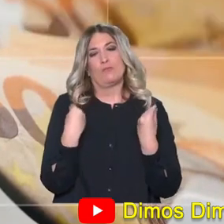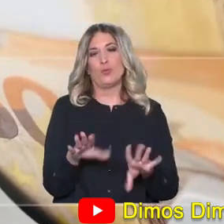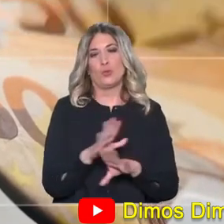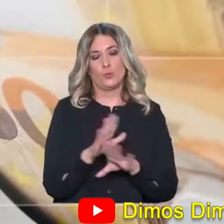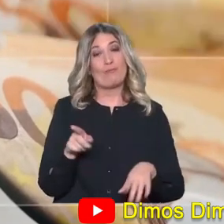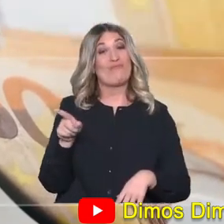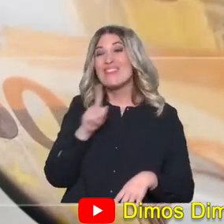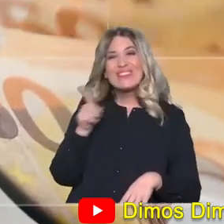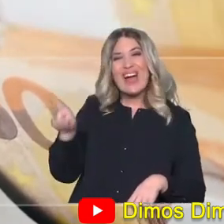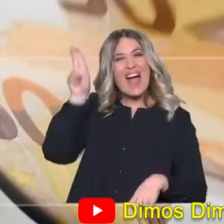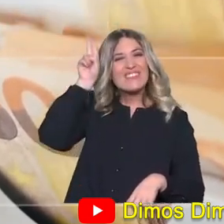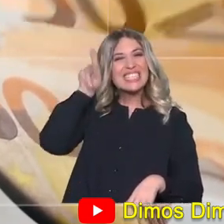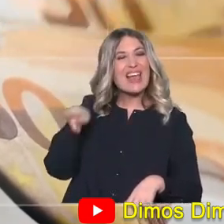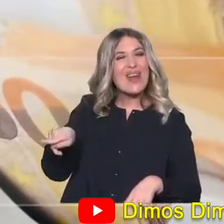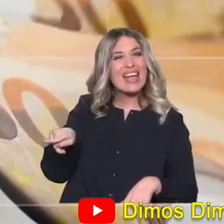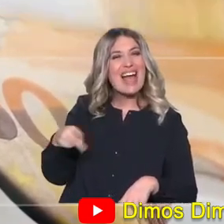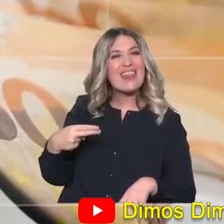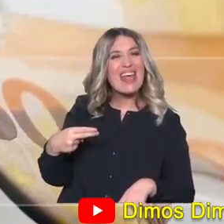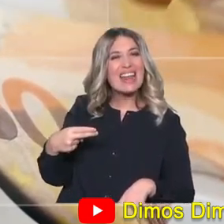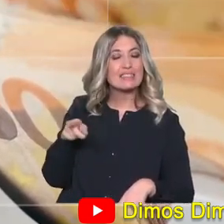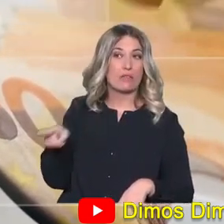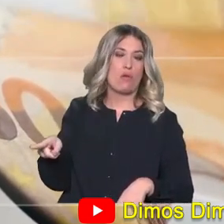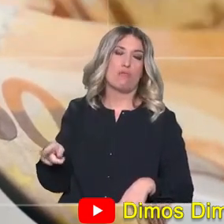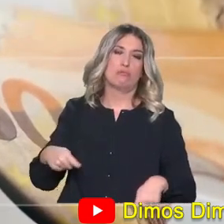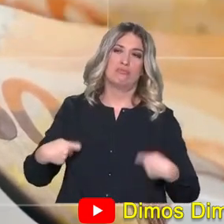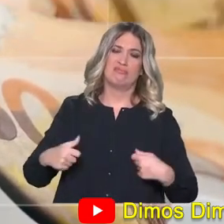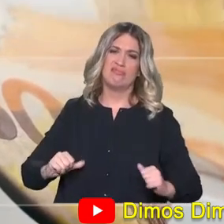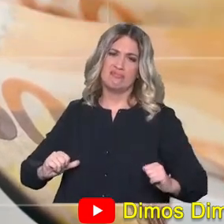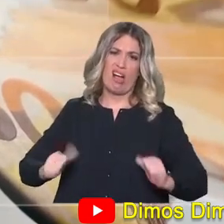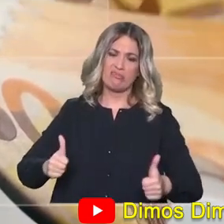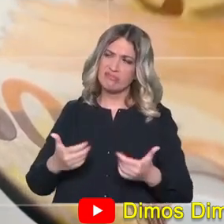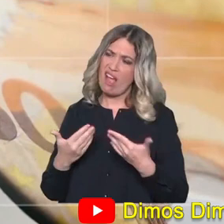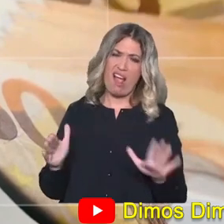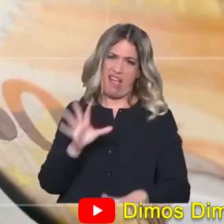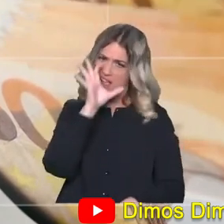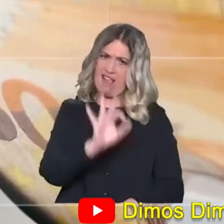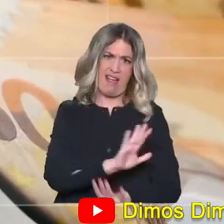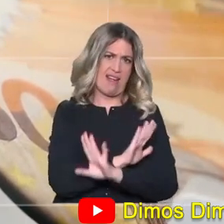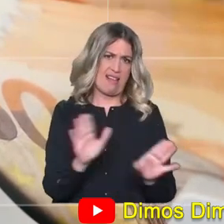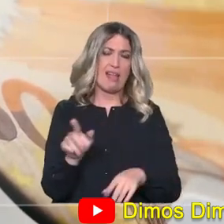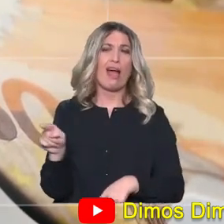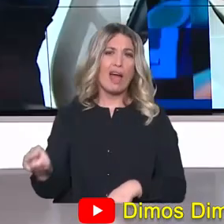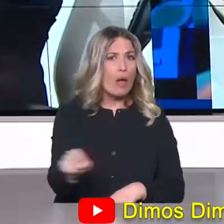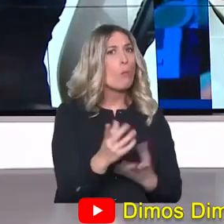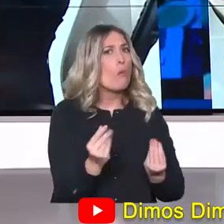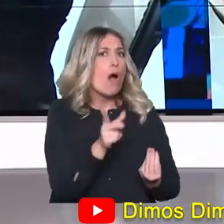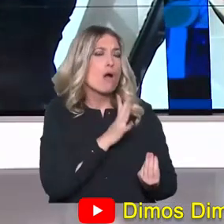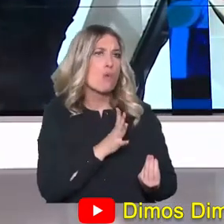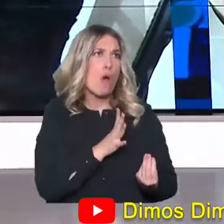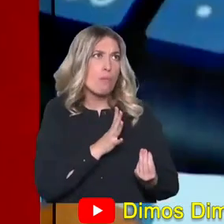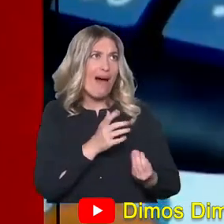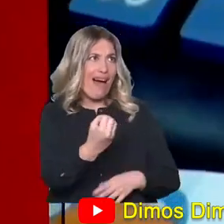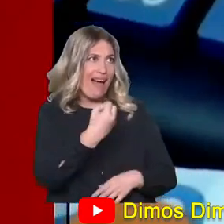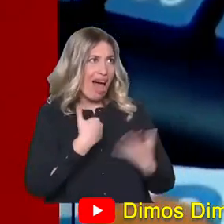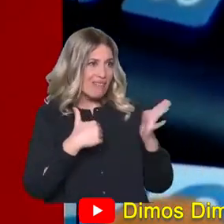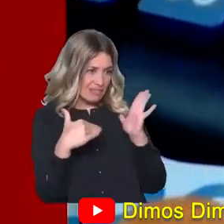Βισκαδουράκη και πολλών άλλων Βισκαδουράκης ήταν ο γνωστός που είχε δυνατότητα να μιλήσει. Υπήρχαν πολλοί συμπολίτες του... Και υπάρχουν σήμερα, γι' αυτό έχουμε και τα τηλεαφόνα,